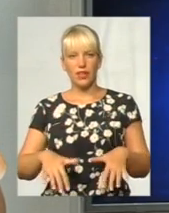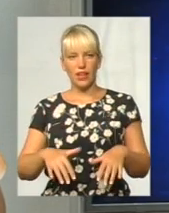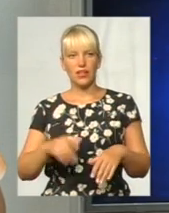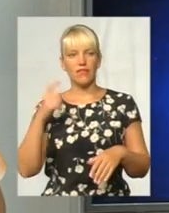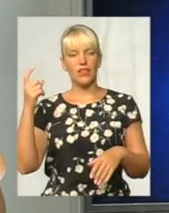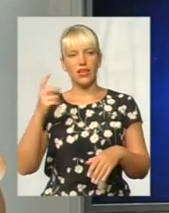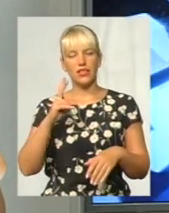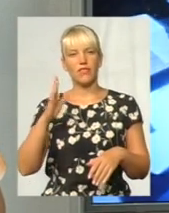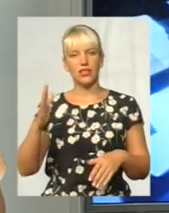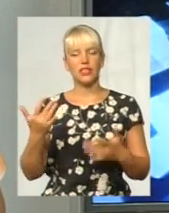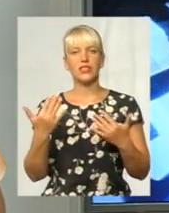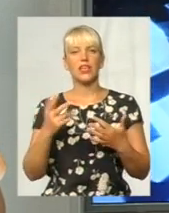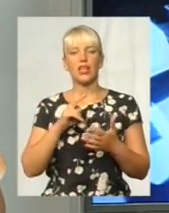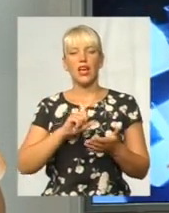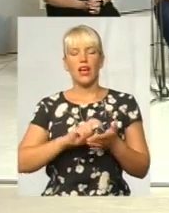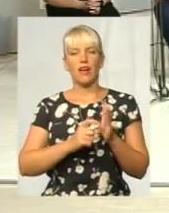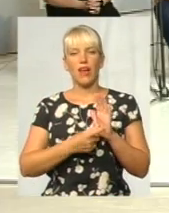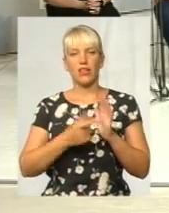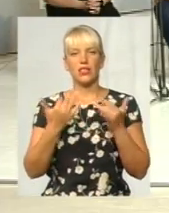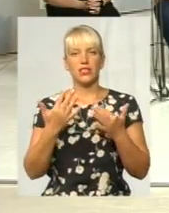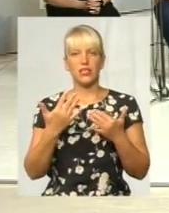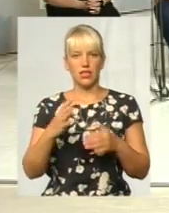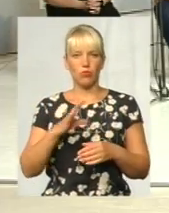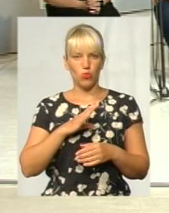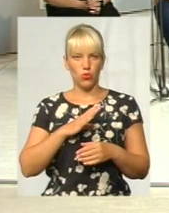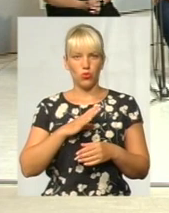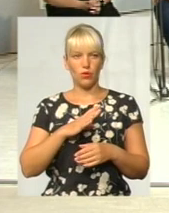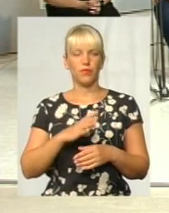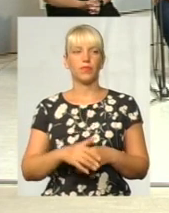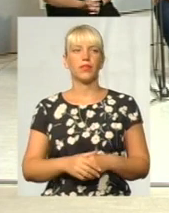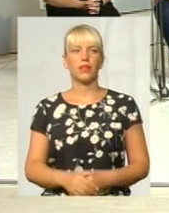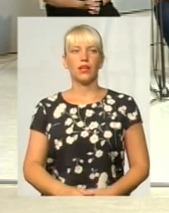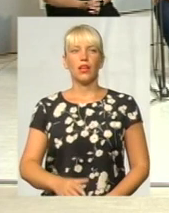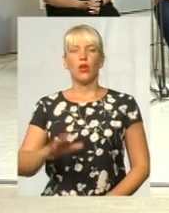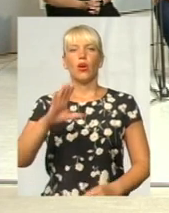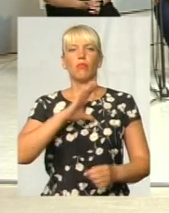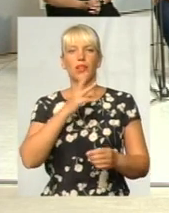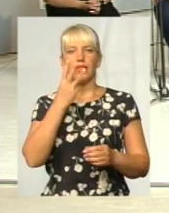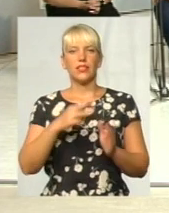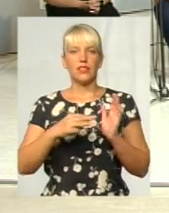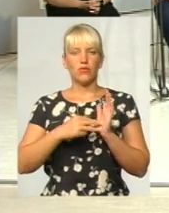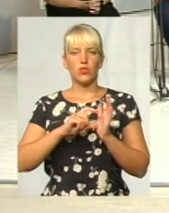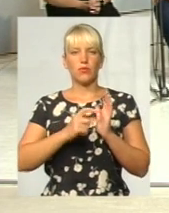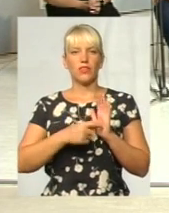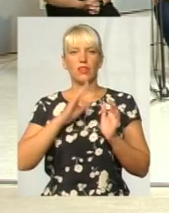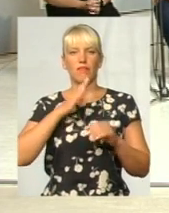квартири? До речі, скільки квартир власників було? Було 38 квартир в нашому будинку.